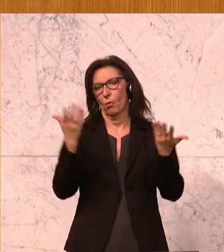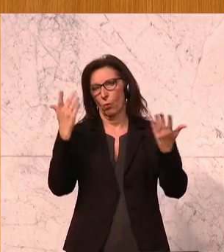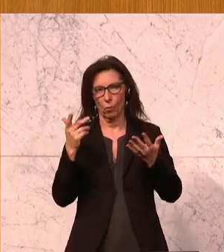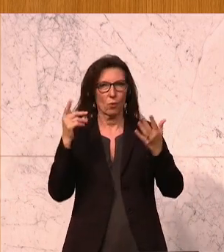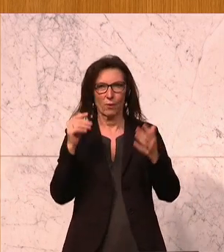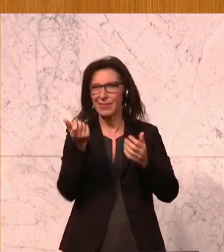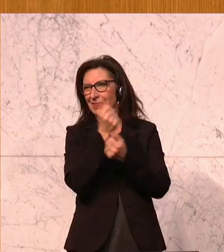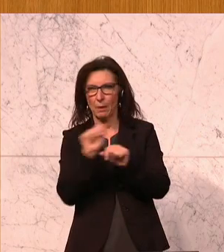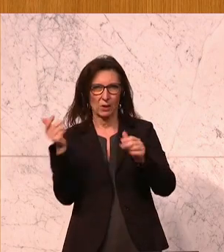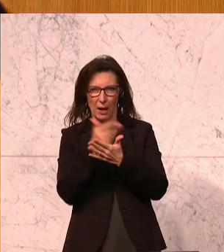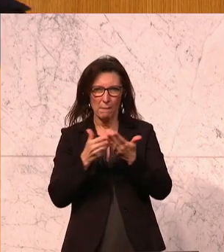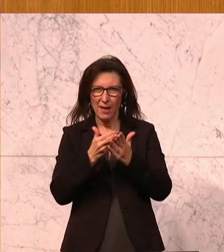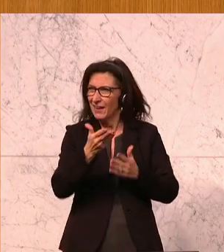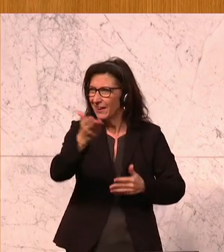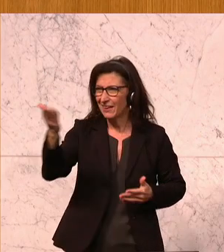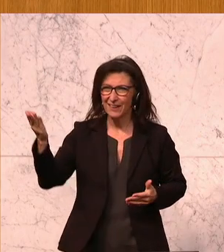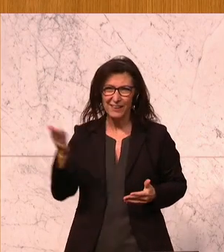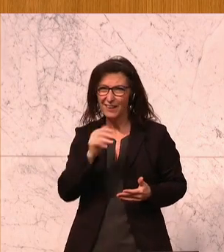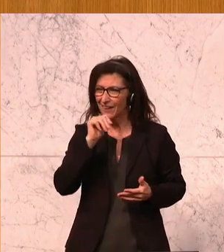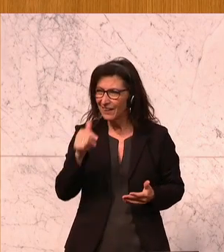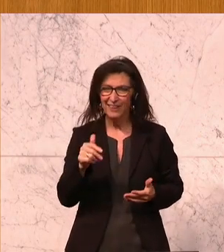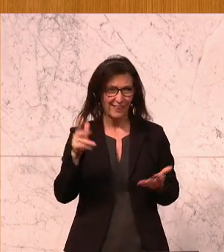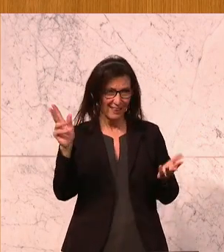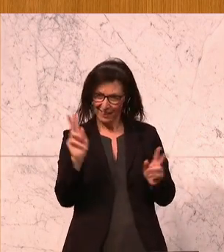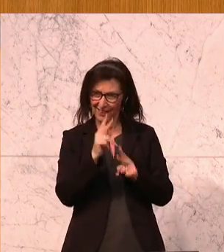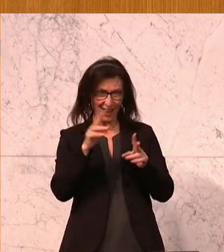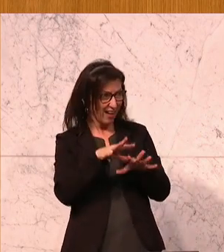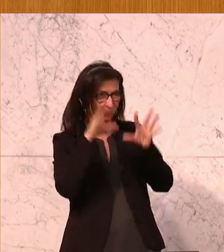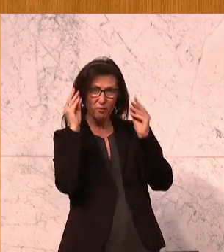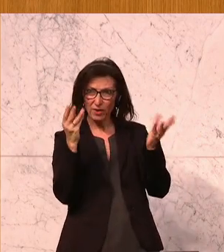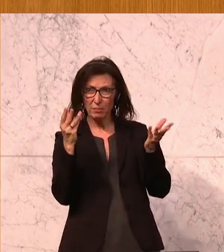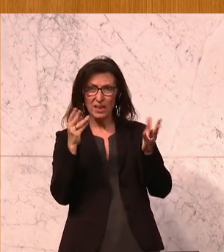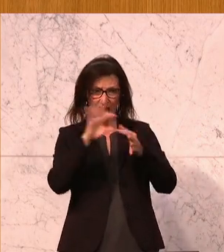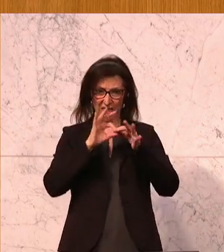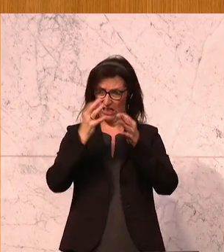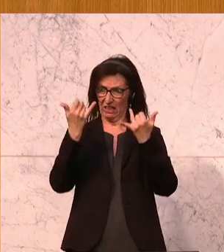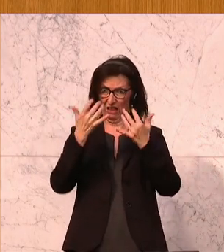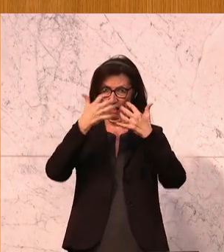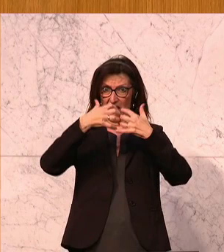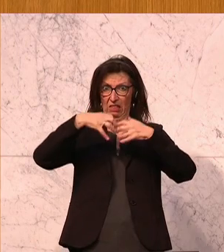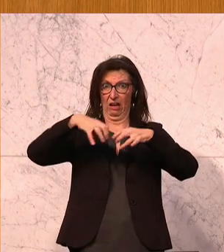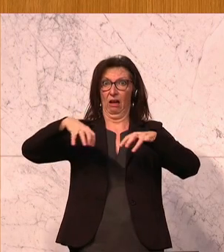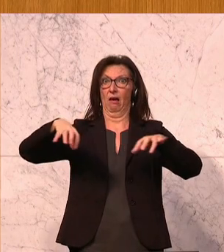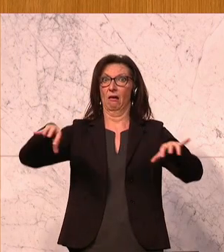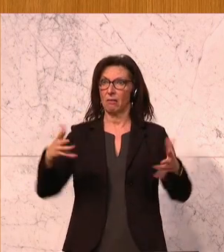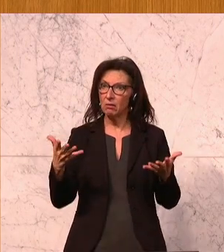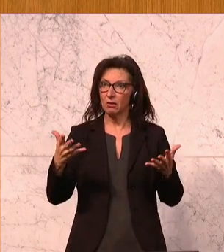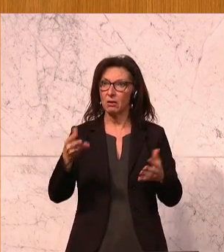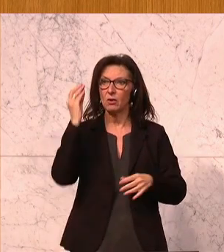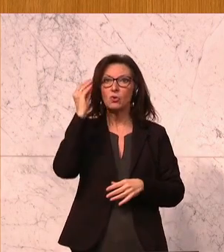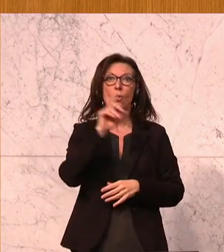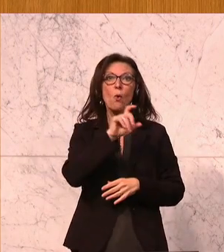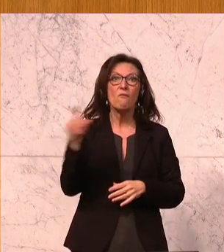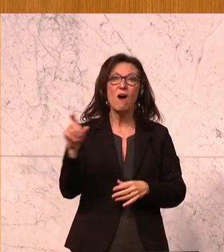in der Schule. Sehen Sie denn nicht, wie die Gesellschaft auseinanderdriftet? Daher auch unser Vorschlag mit dem Schulfachleben in einer